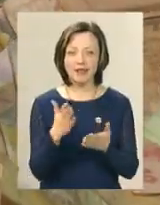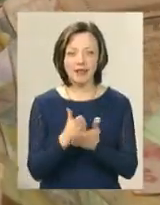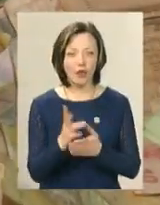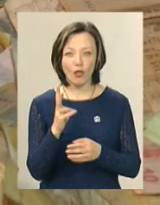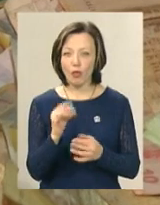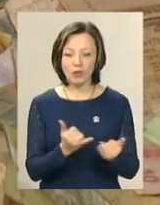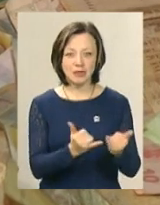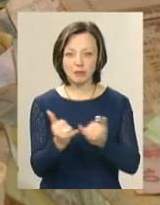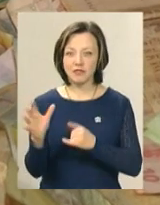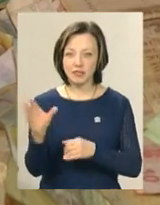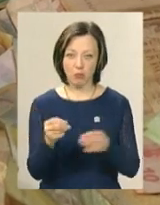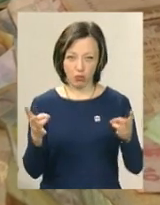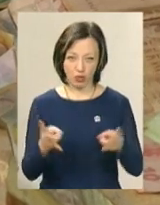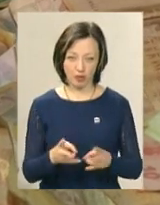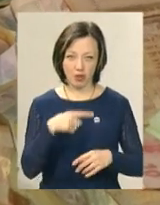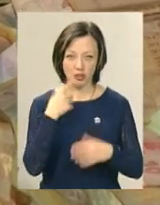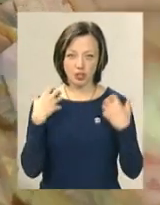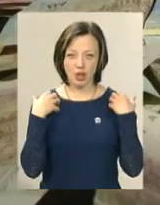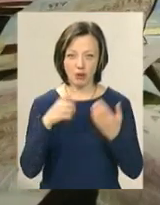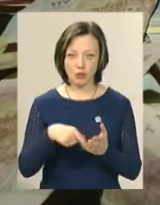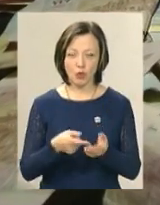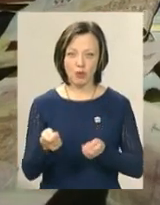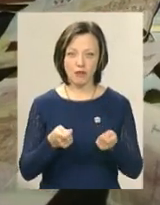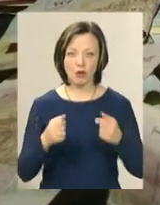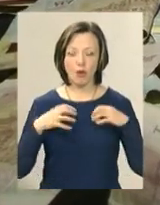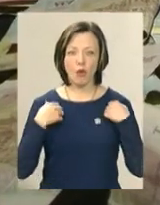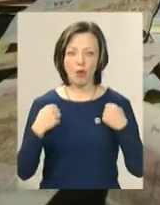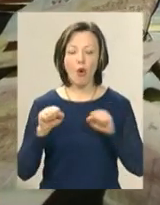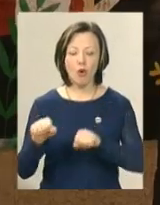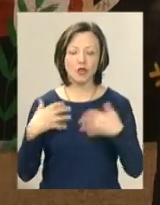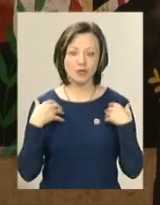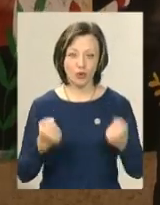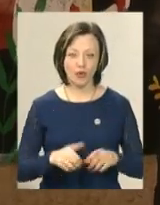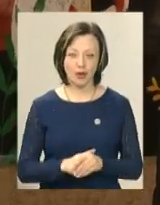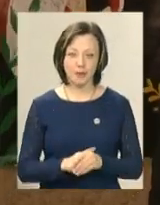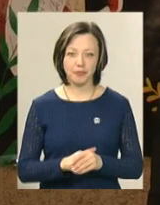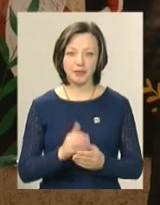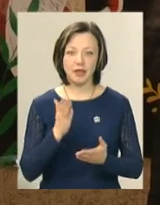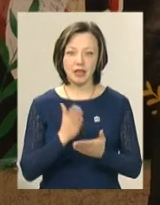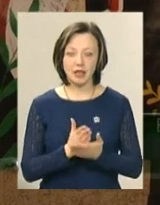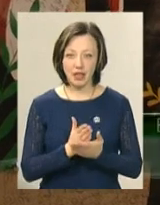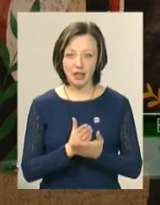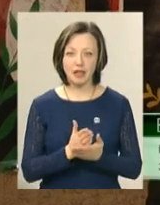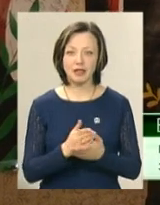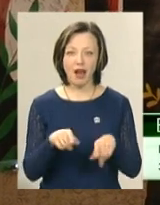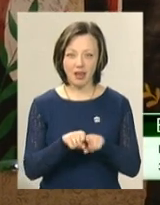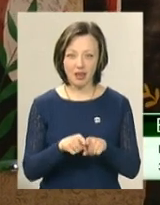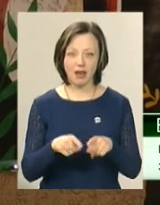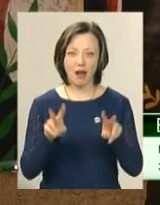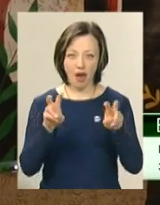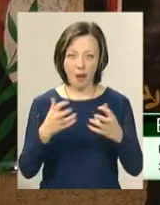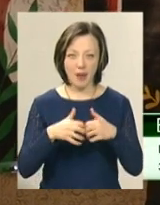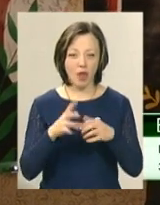але не забезпечує всіх потреб, каже начальник міського управління охорони здоров'я Борис Ткач. Є пульсоксиметри, але вони не